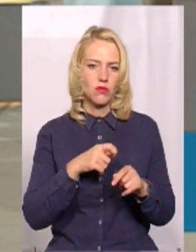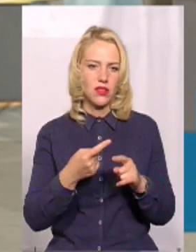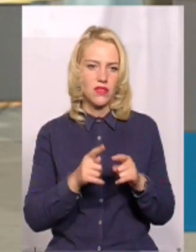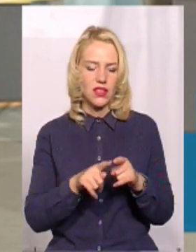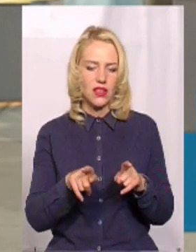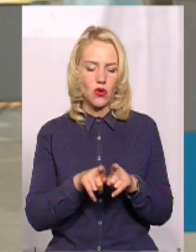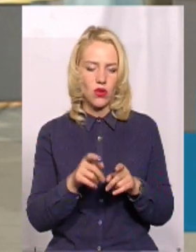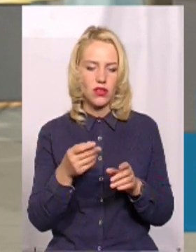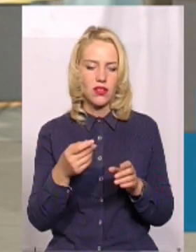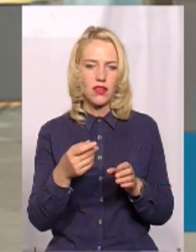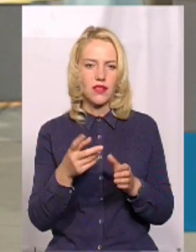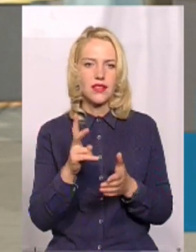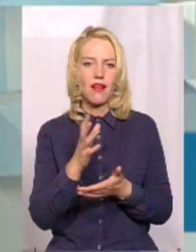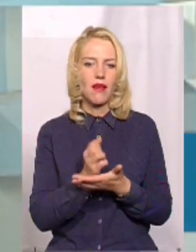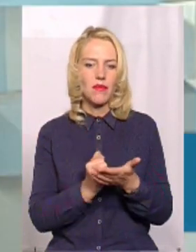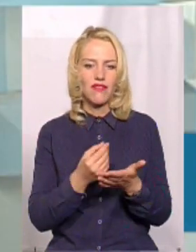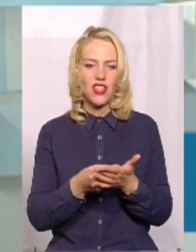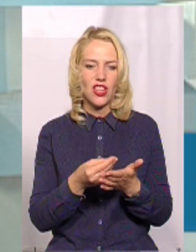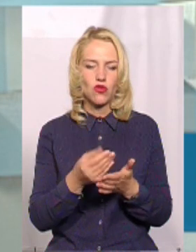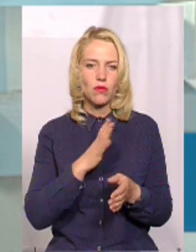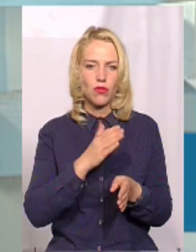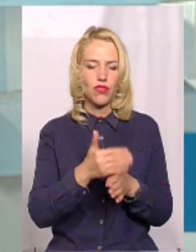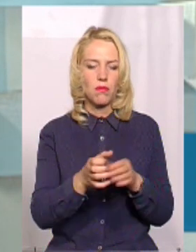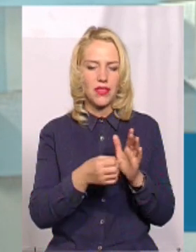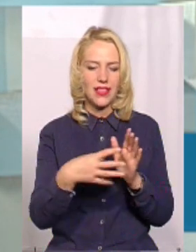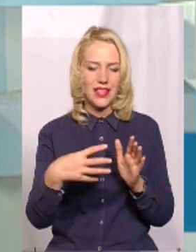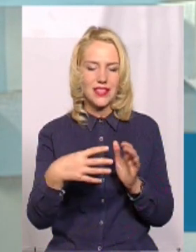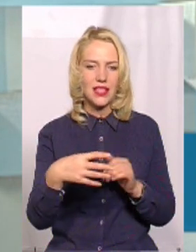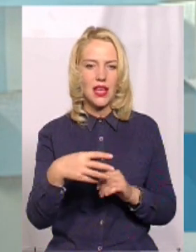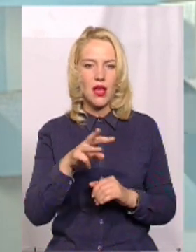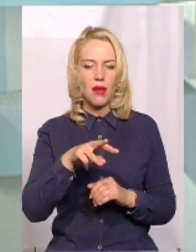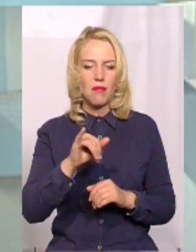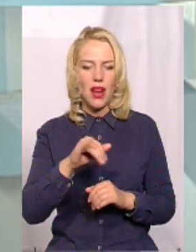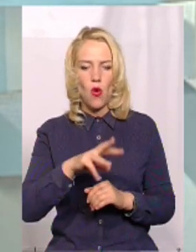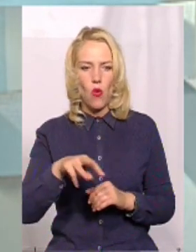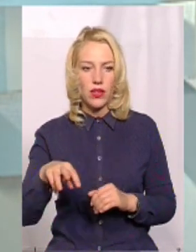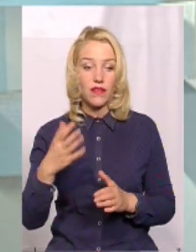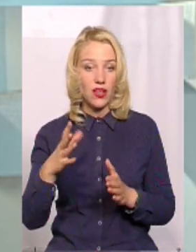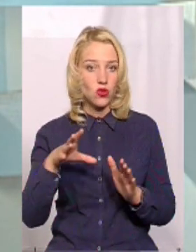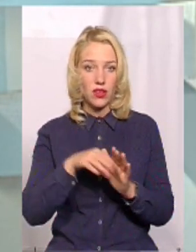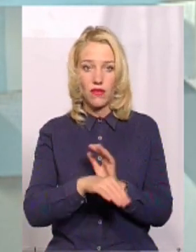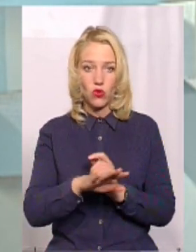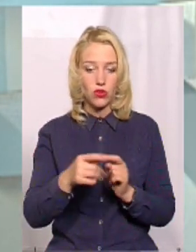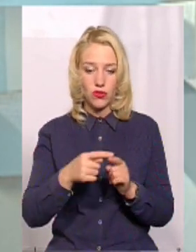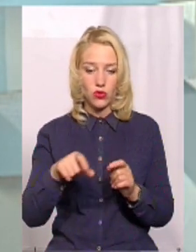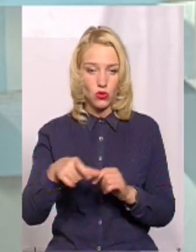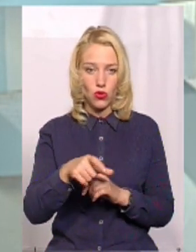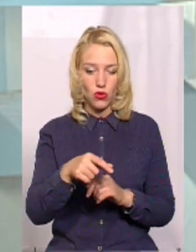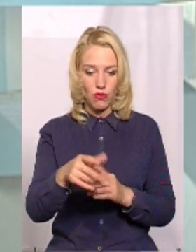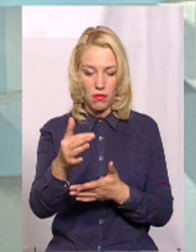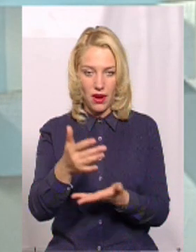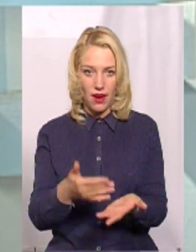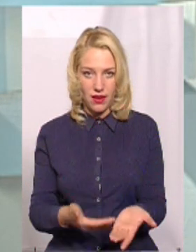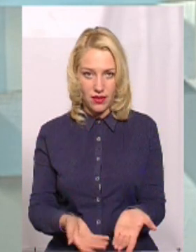фінансування 15 мільйонів, які їм було виділено для Чимірвецького району. Якщо вони не включили дану задану дорогу в